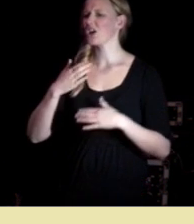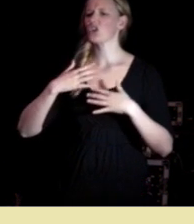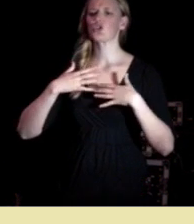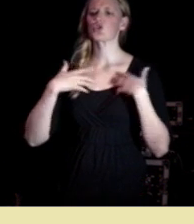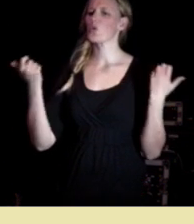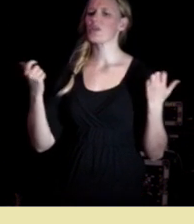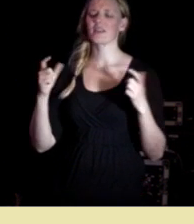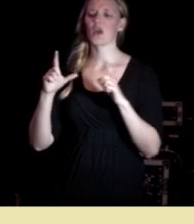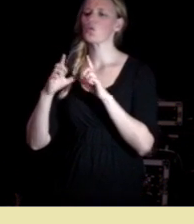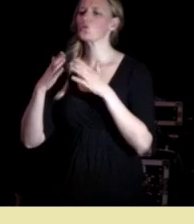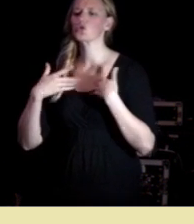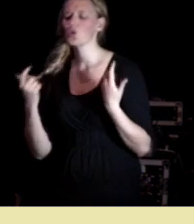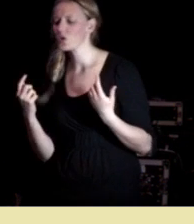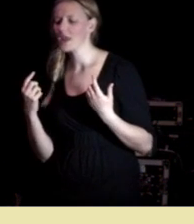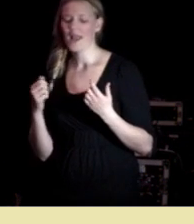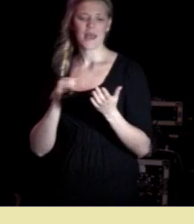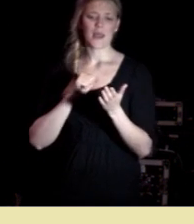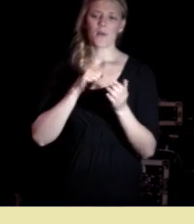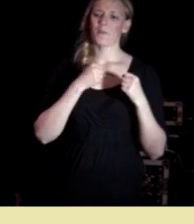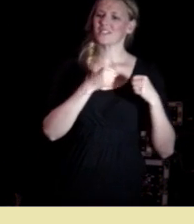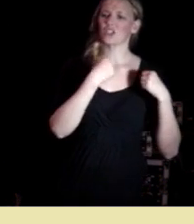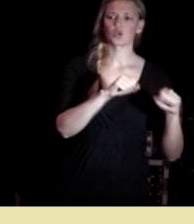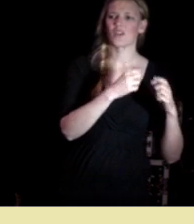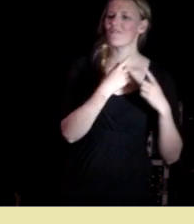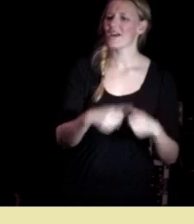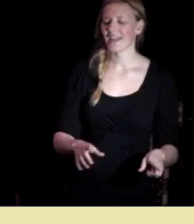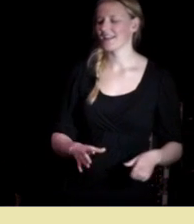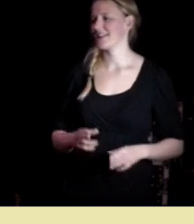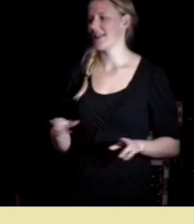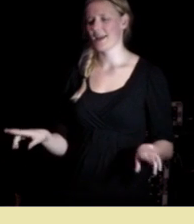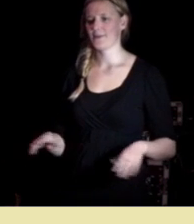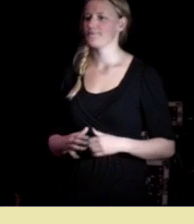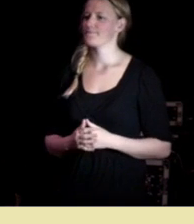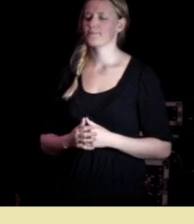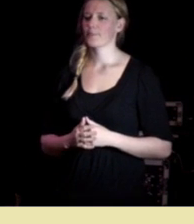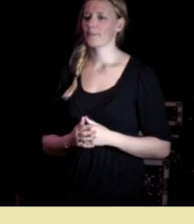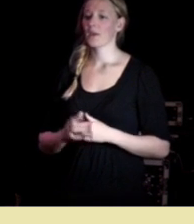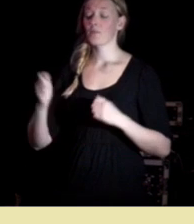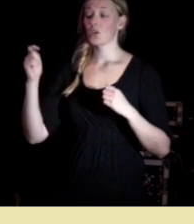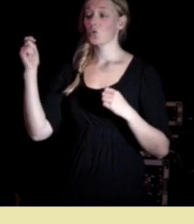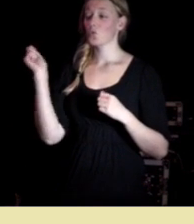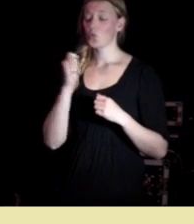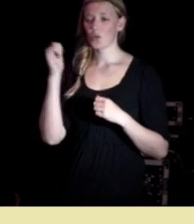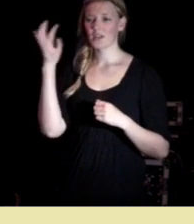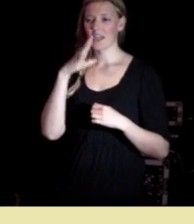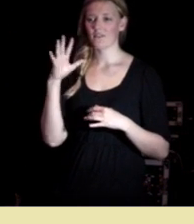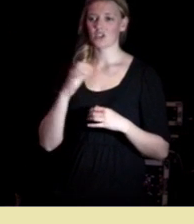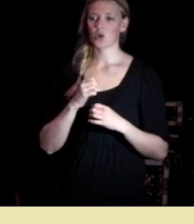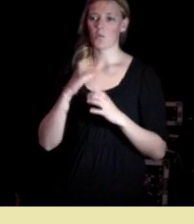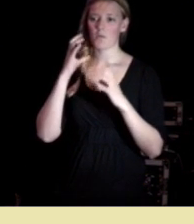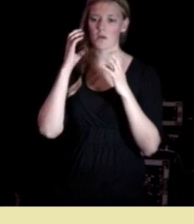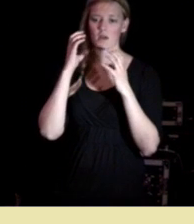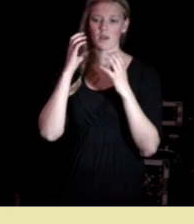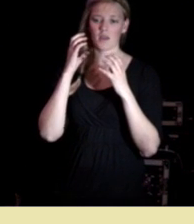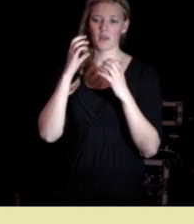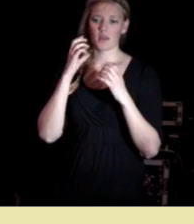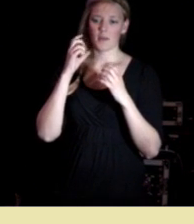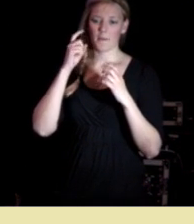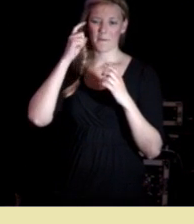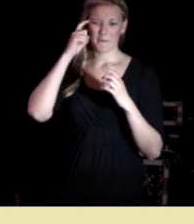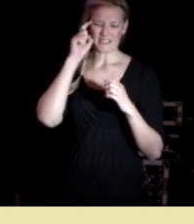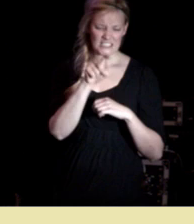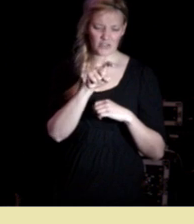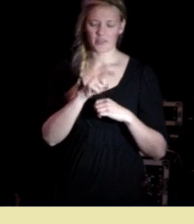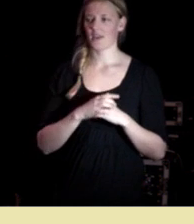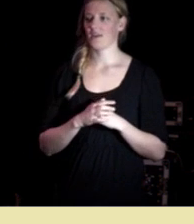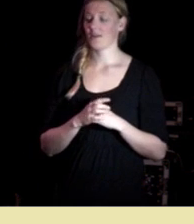usundt eller at prestasjon er feil men noen tenker vi på som besatte mens de mener ikke at det er